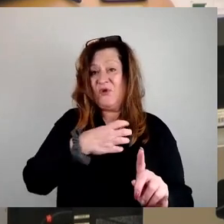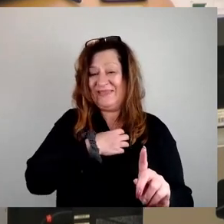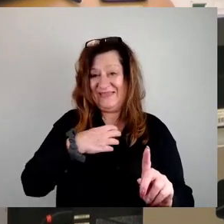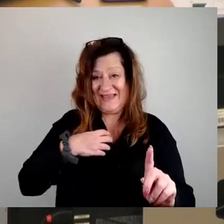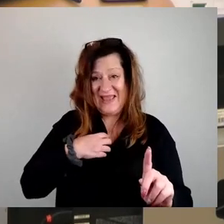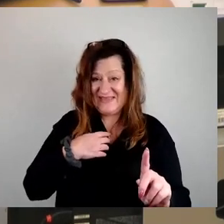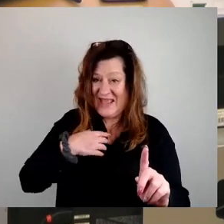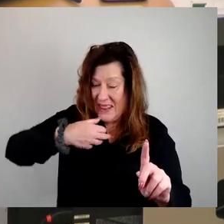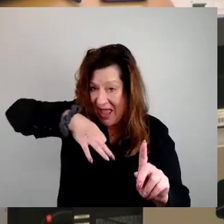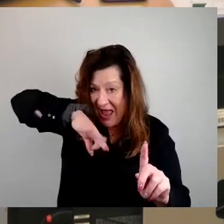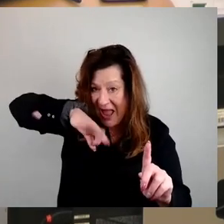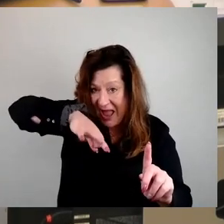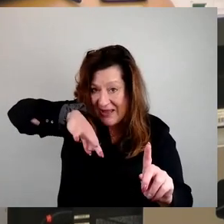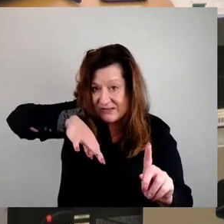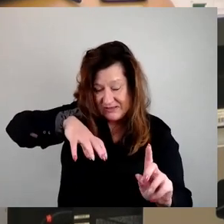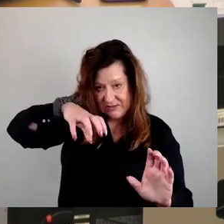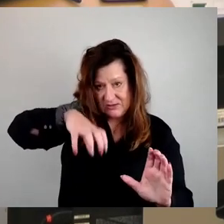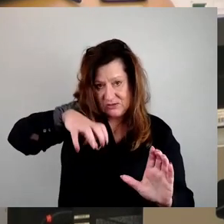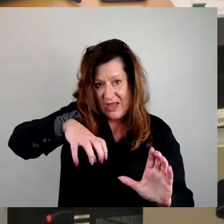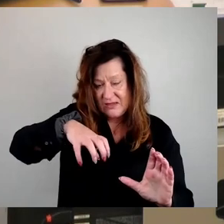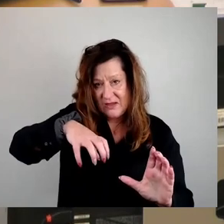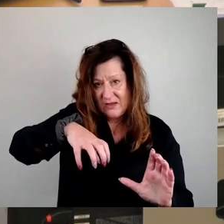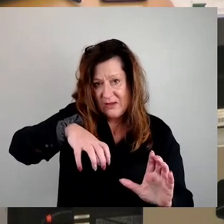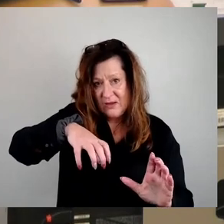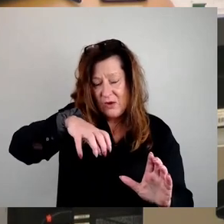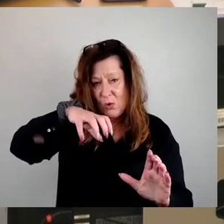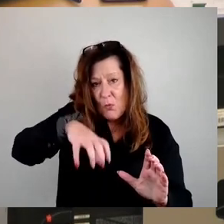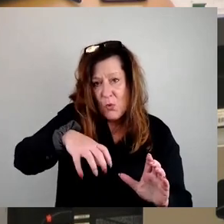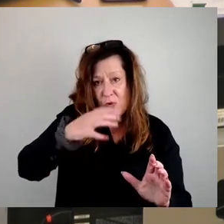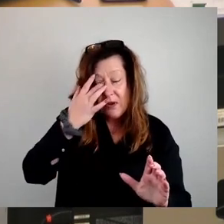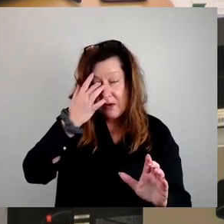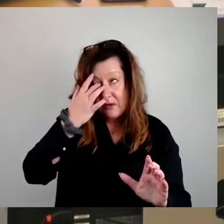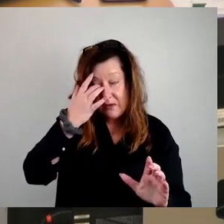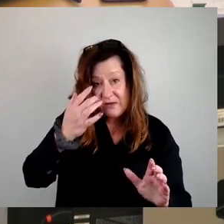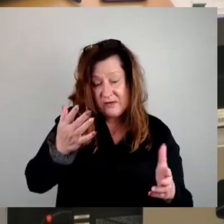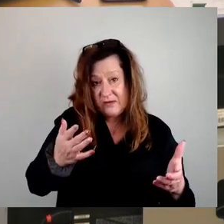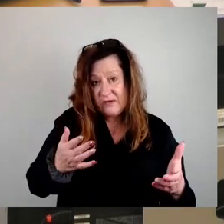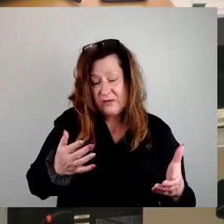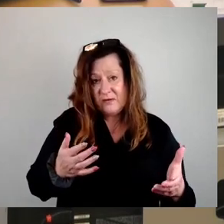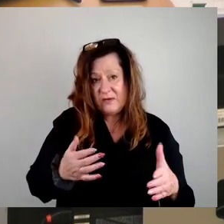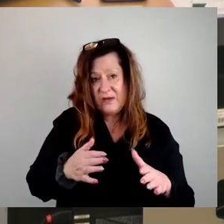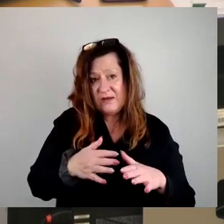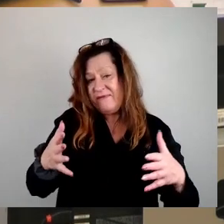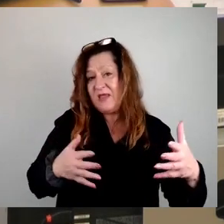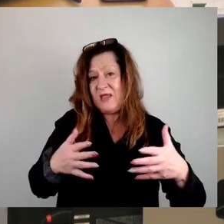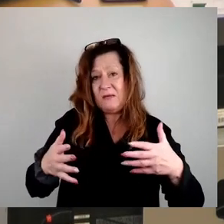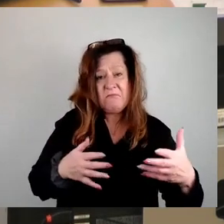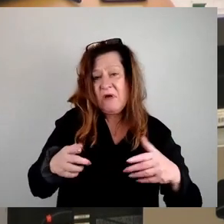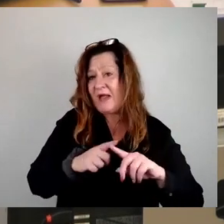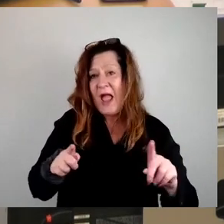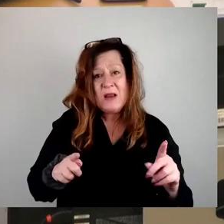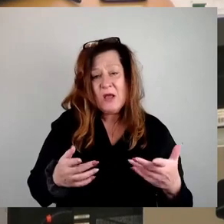der die Kommunen praktisch über keinen nennenswerten Verfügungsmöglichkeiten von